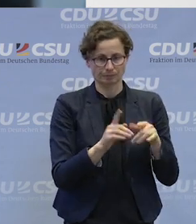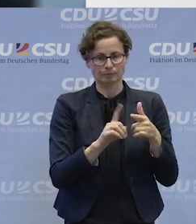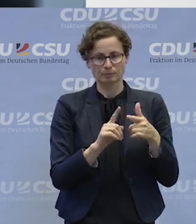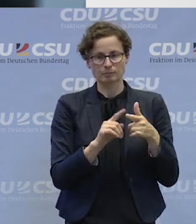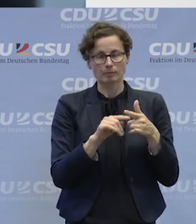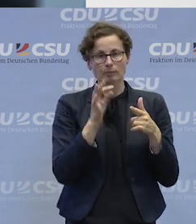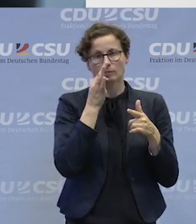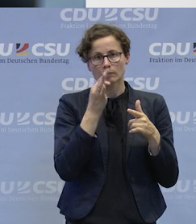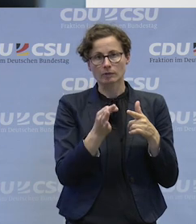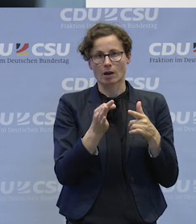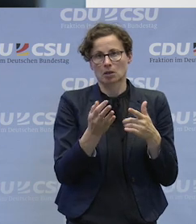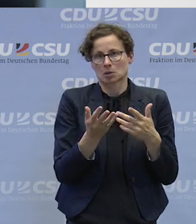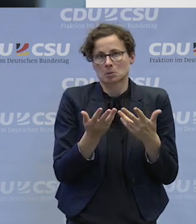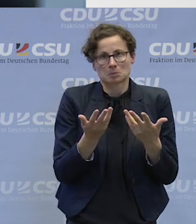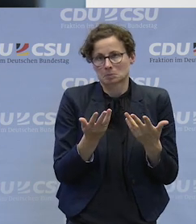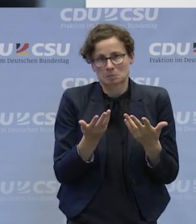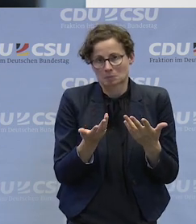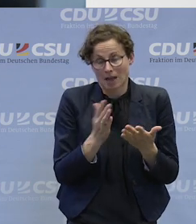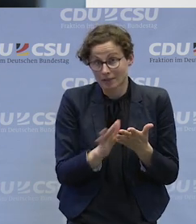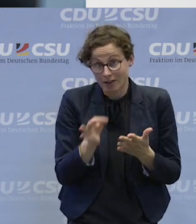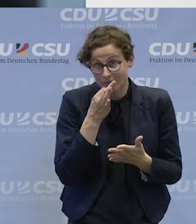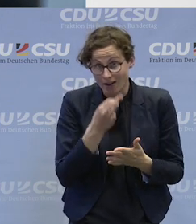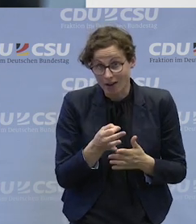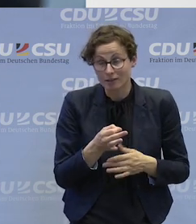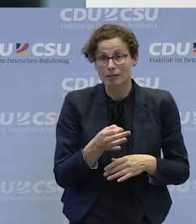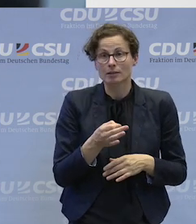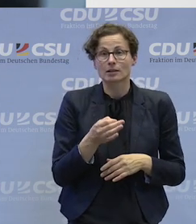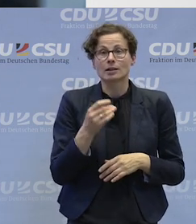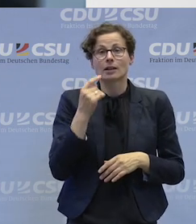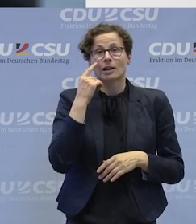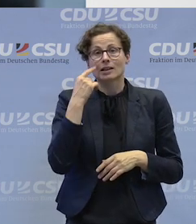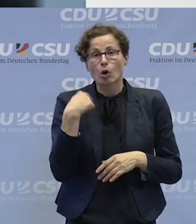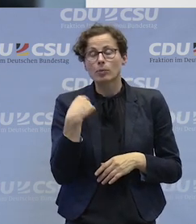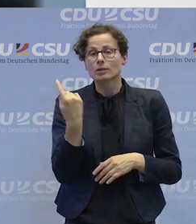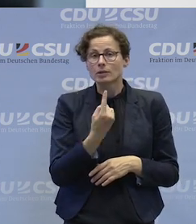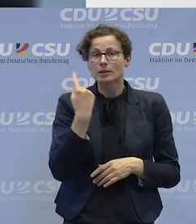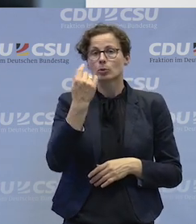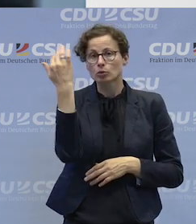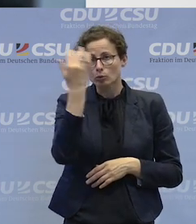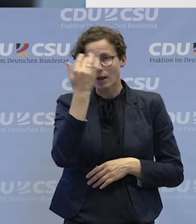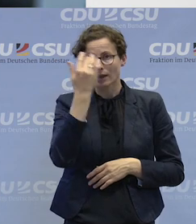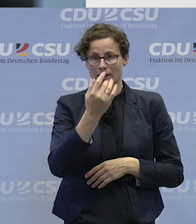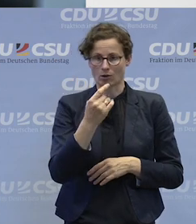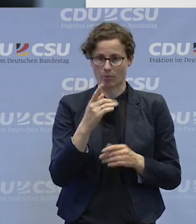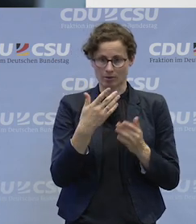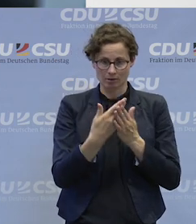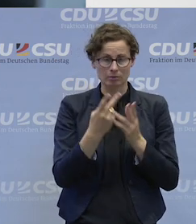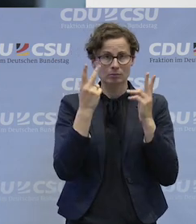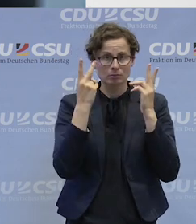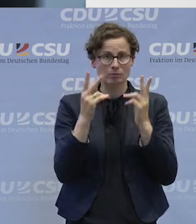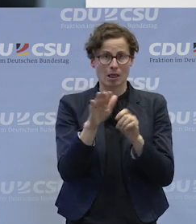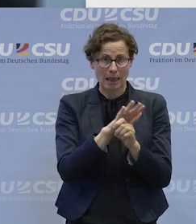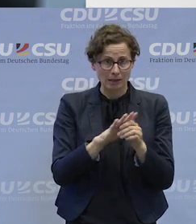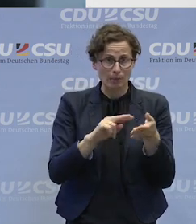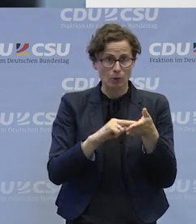gewesen, ist schlicht und einfach die Sache, man muss, glaube ich, wirklich darüber nachdenken, ob ich das als Länderpolitik tatsächlich so